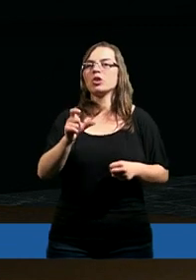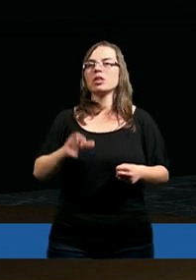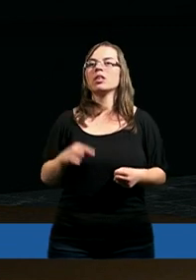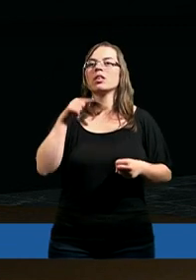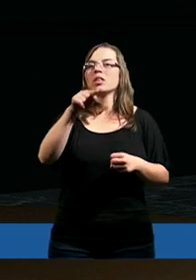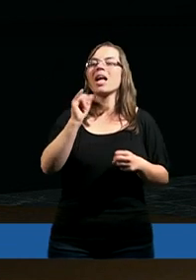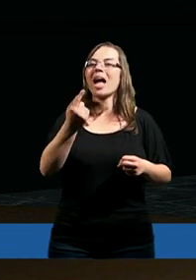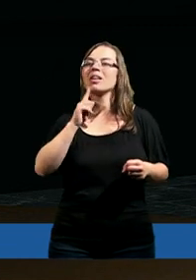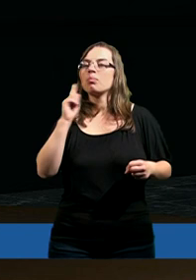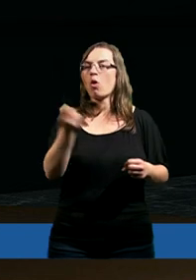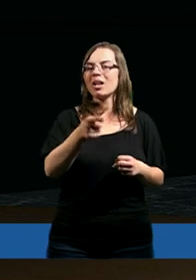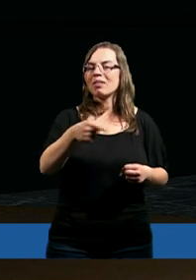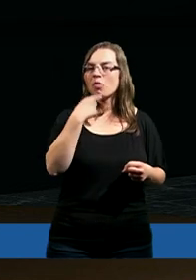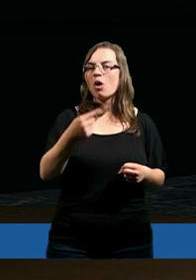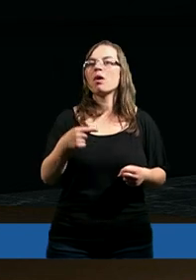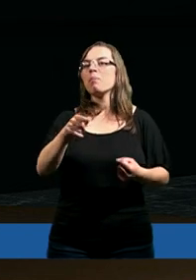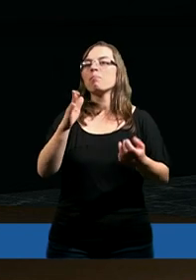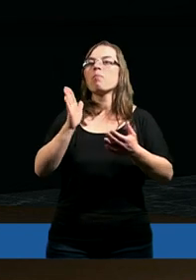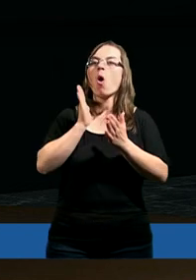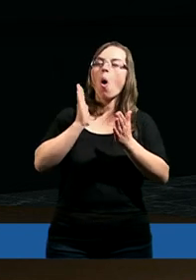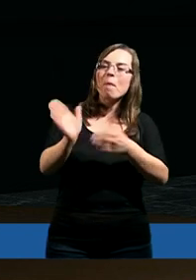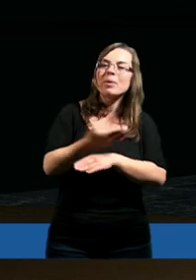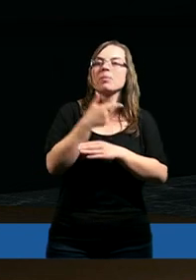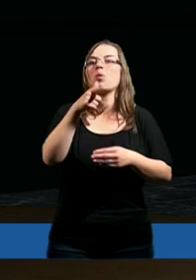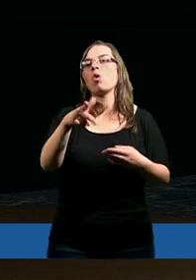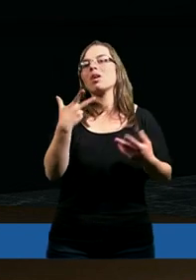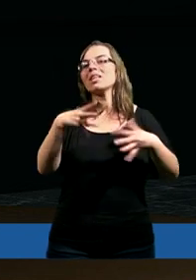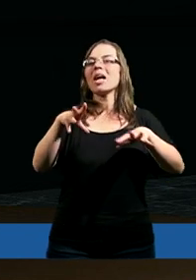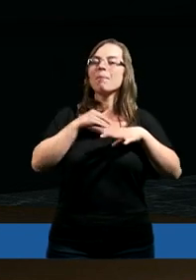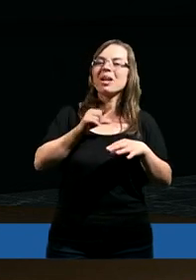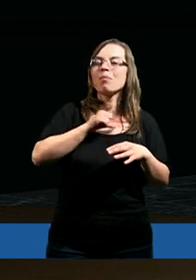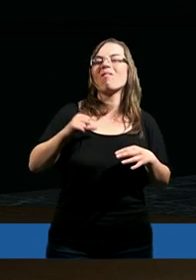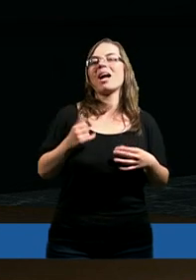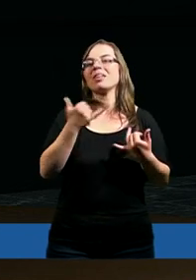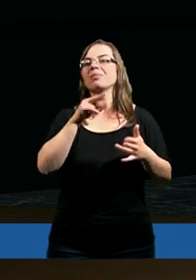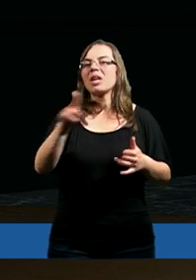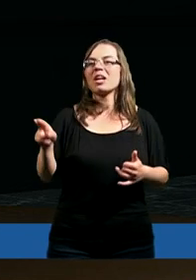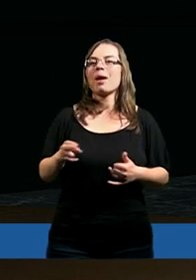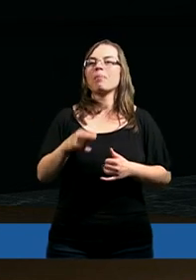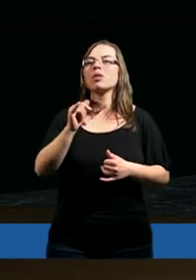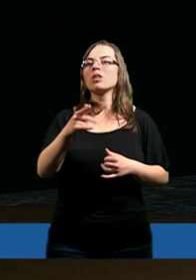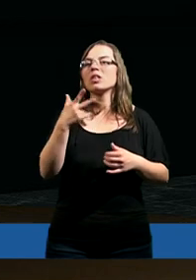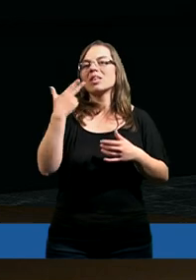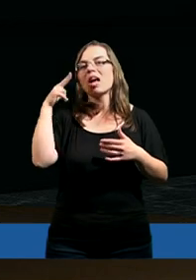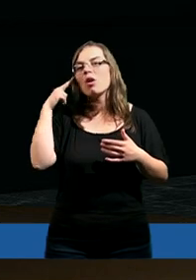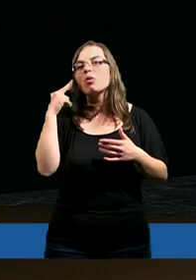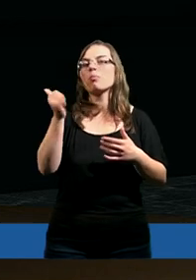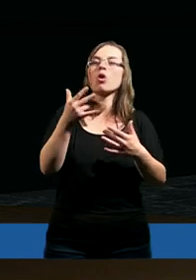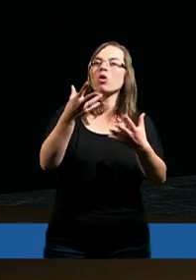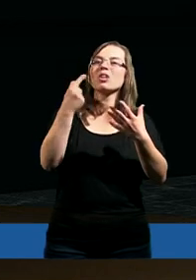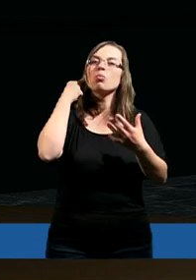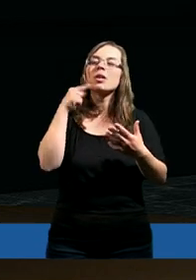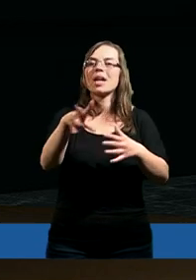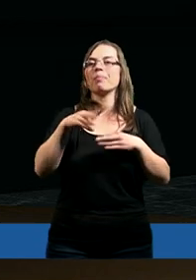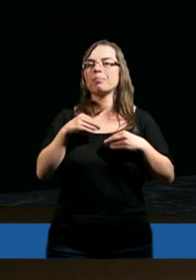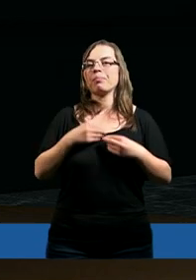tam jakieś to poselstwo, prawda? A mimo wszystko jednak oni nie przyjmowali, śmiali, drwili się i robili